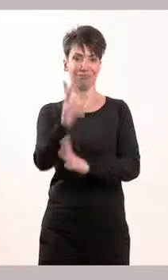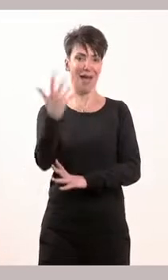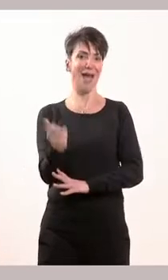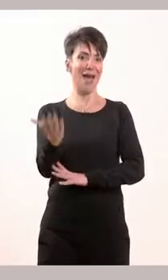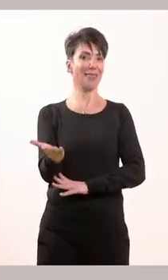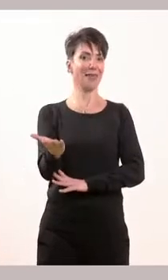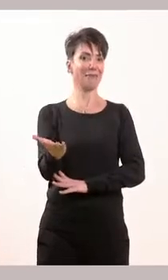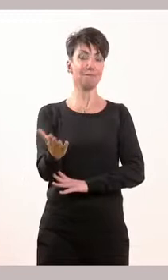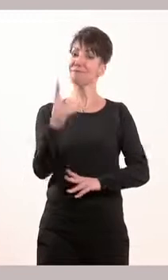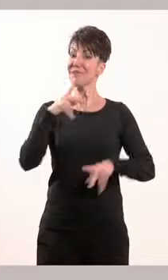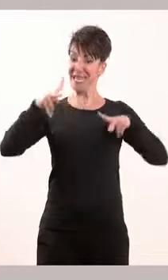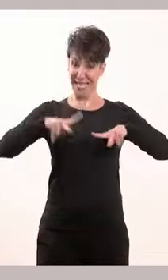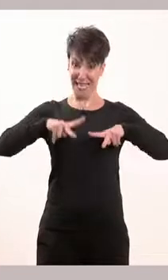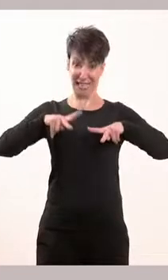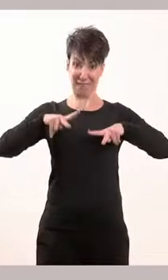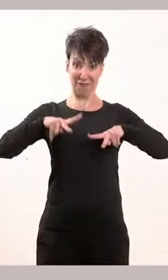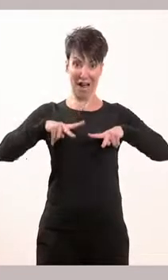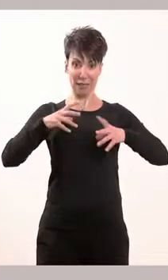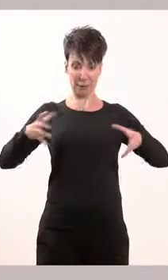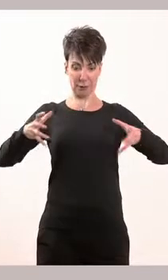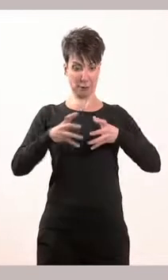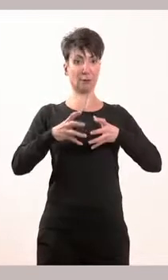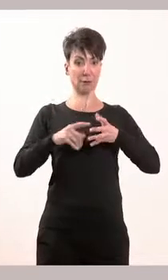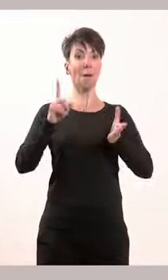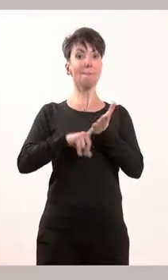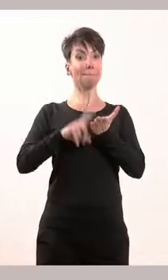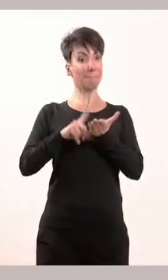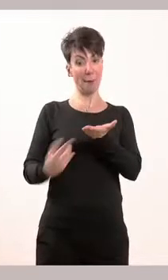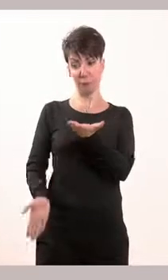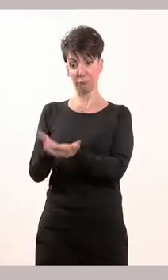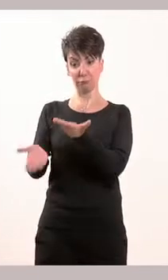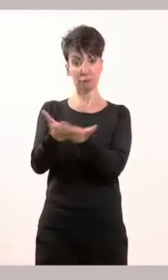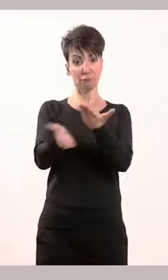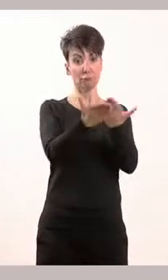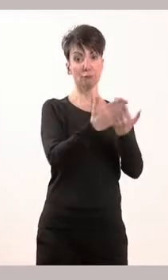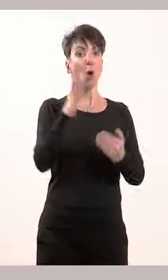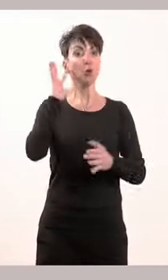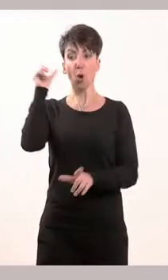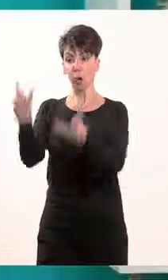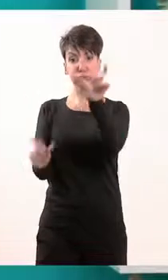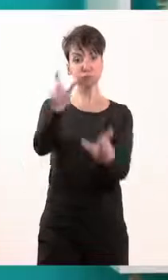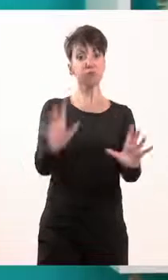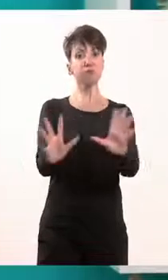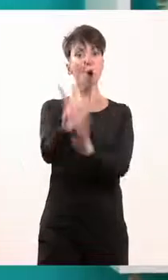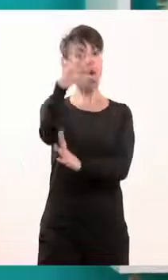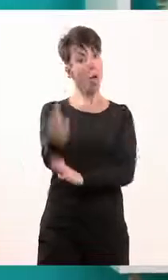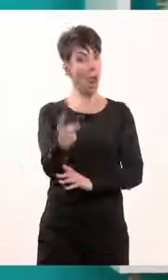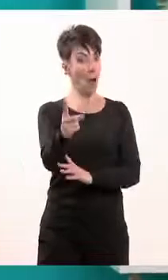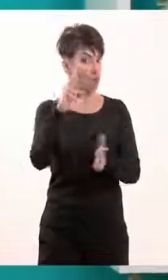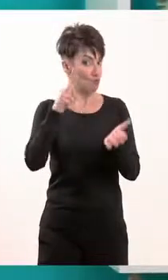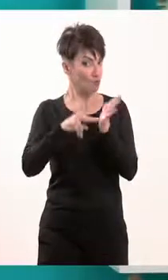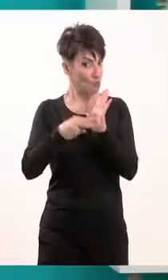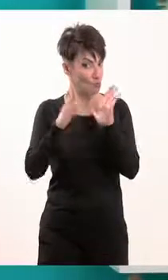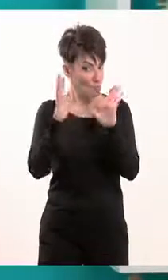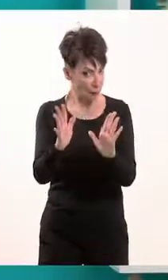Η κυβέρνηση είναι αυτή η οποία πρέπει να φροντίζει και για την πρόοδο των πολιτών. Και σε αυτό το σημείο, παιδιά, θα